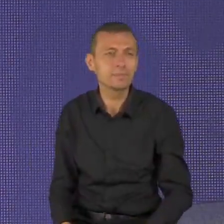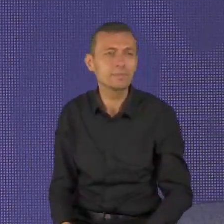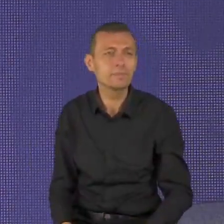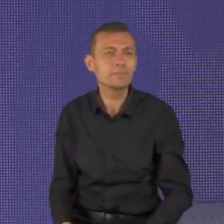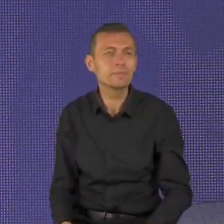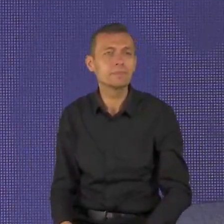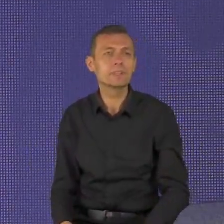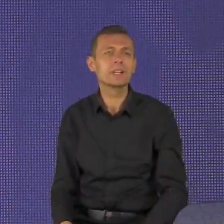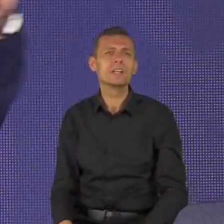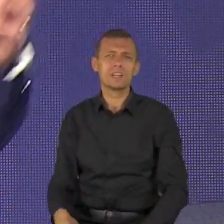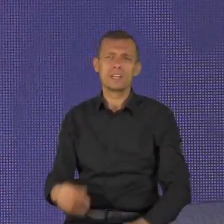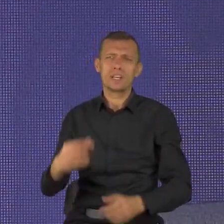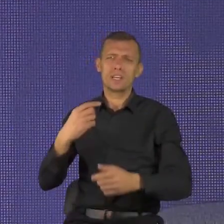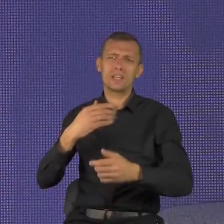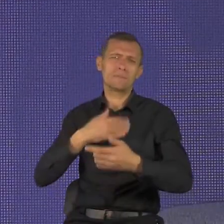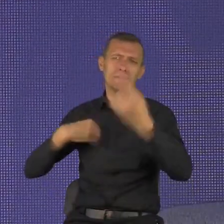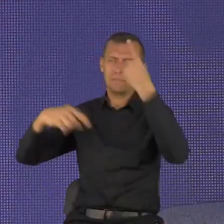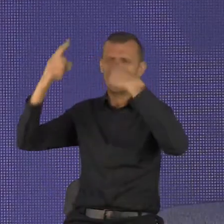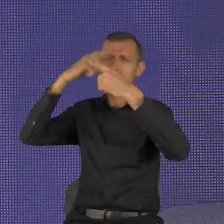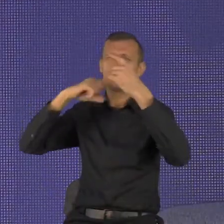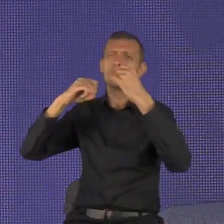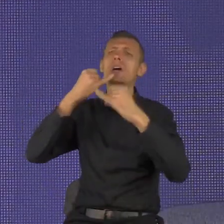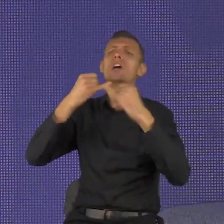więcej sprawia, że będę bardziej szczęśliwy.